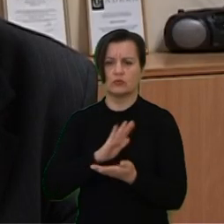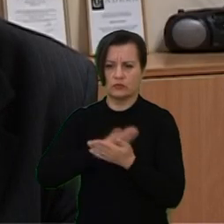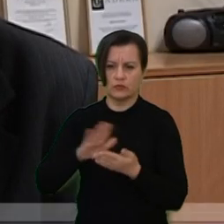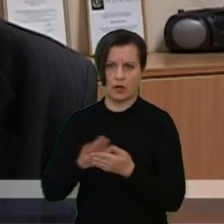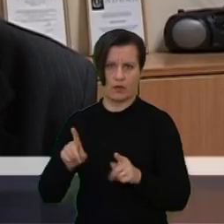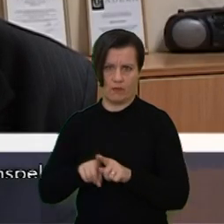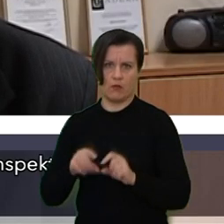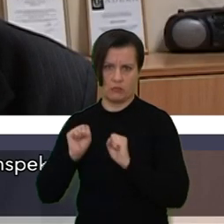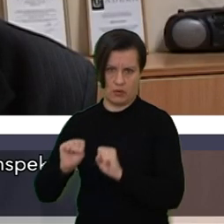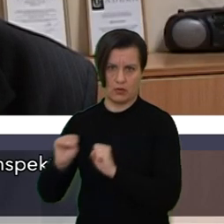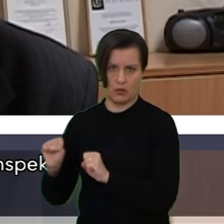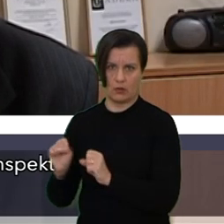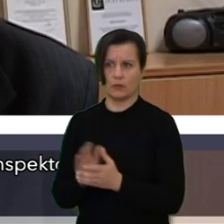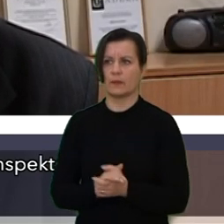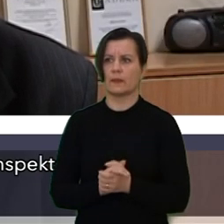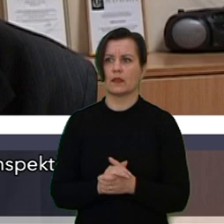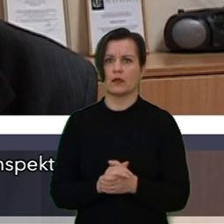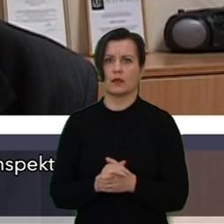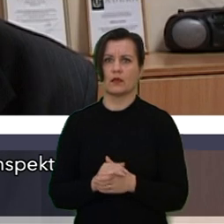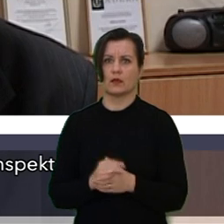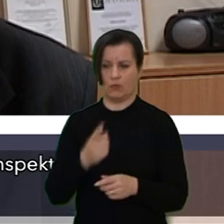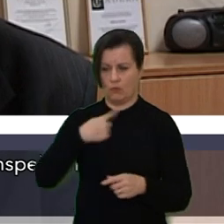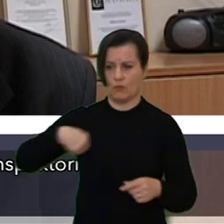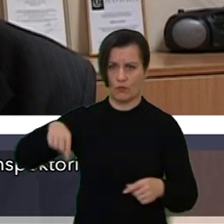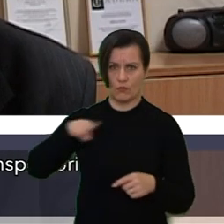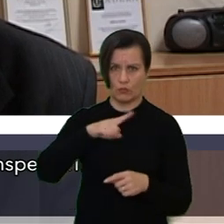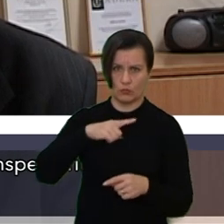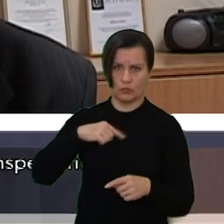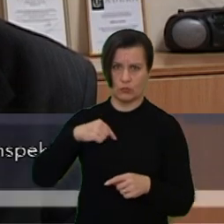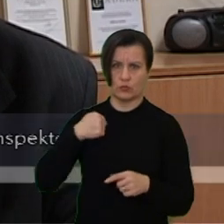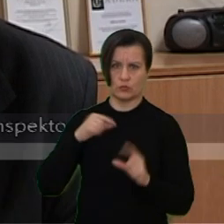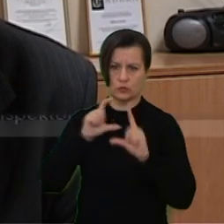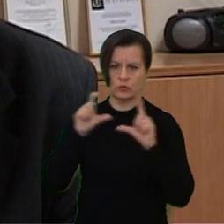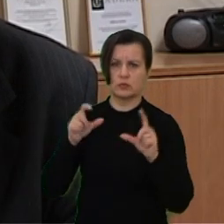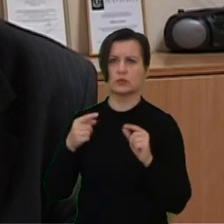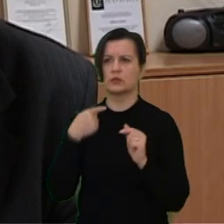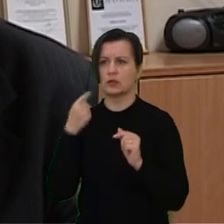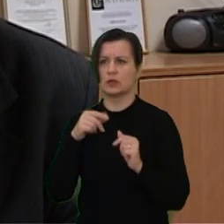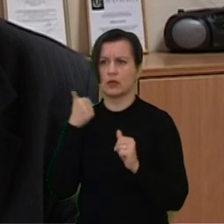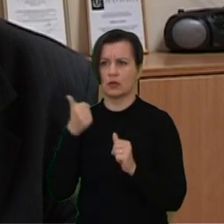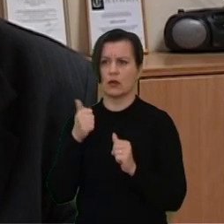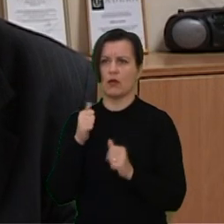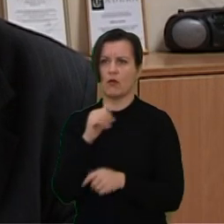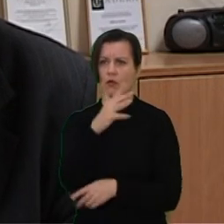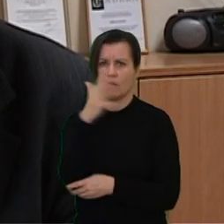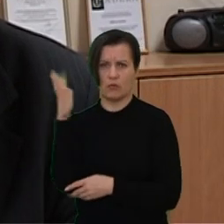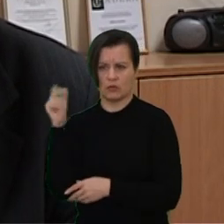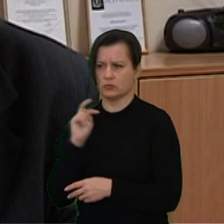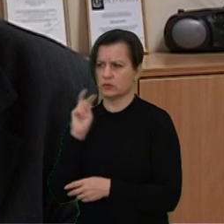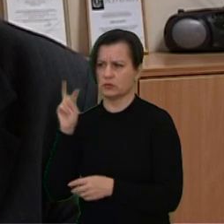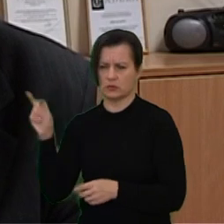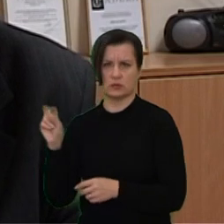tarnybą apskritai rekomenduoja, kad nesilankytų miškose ir nebūtų